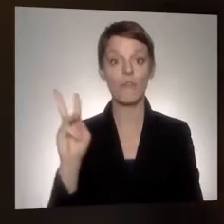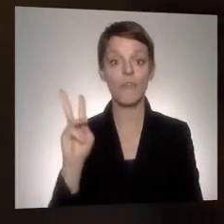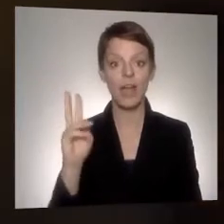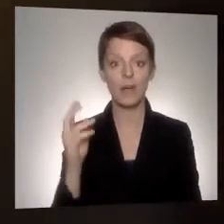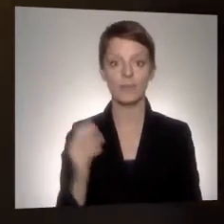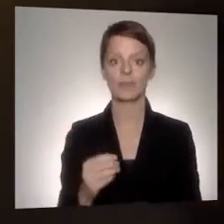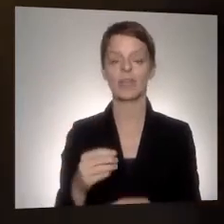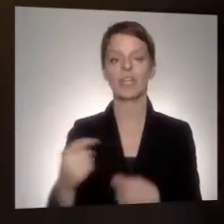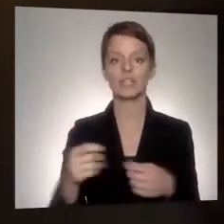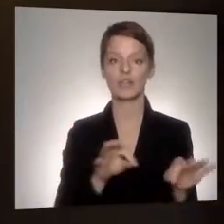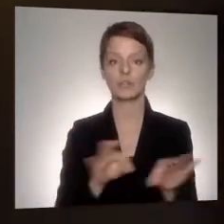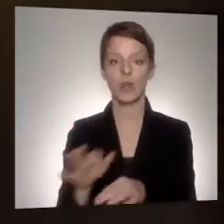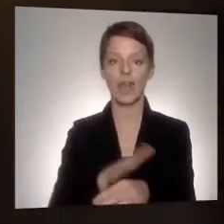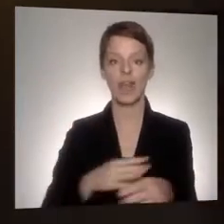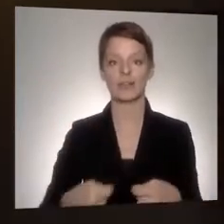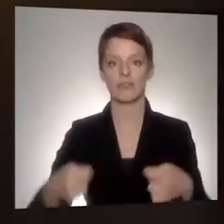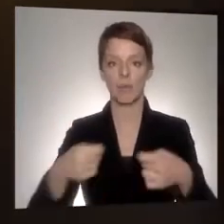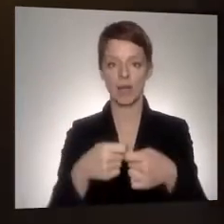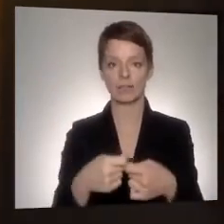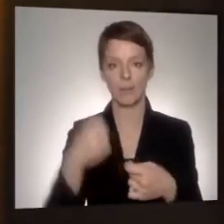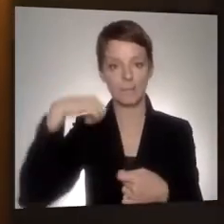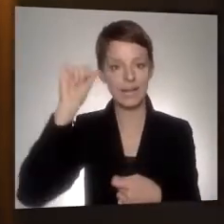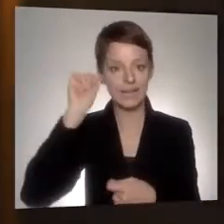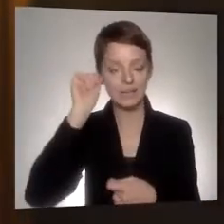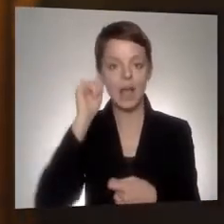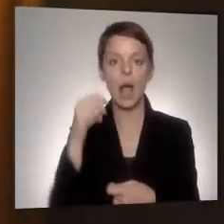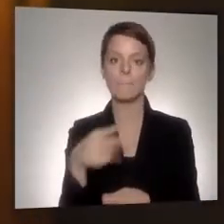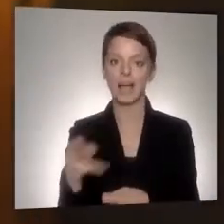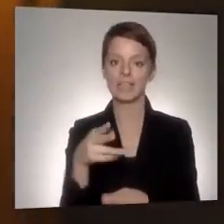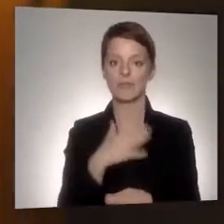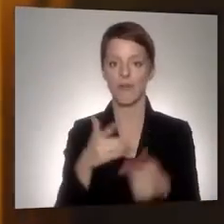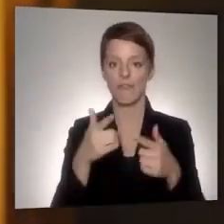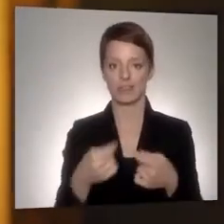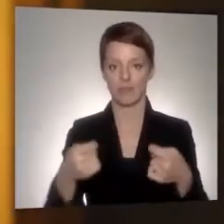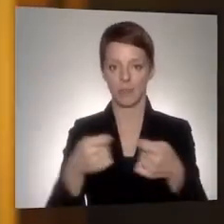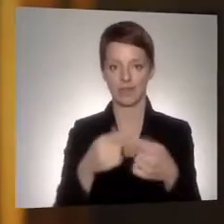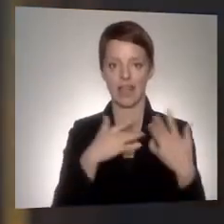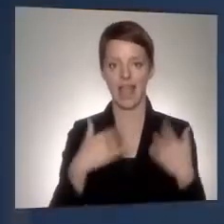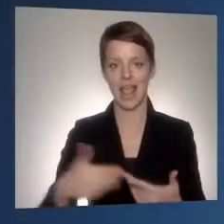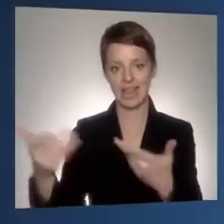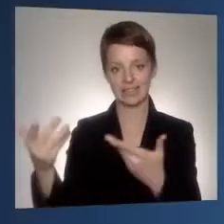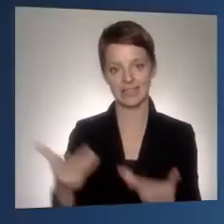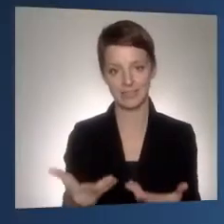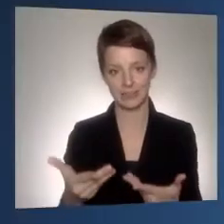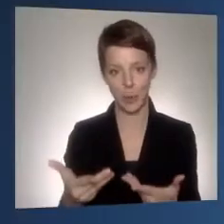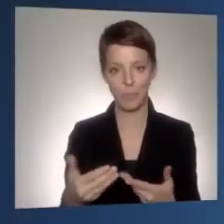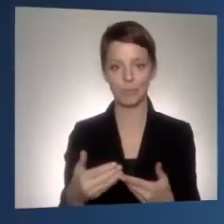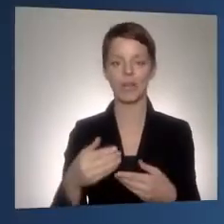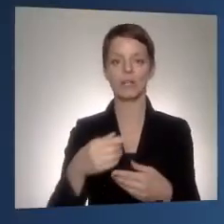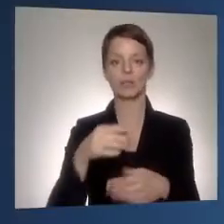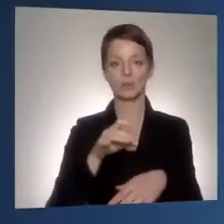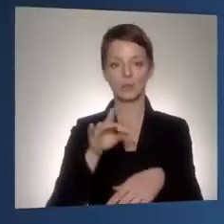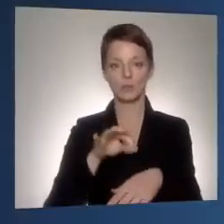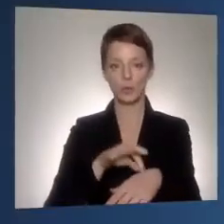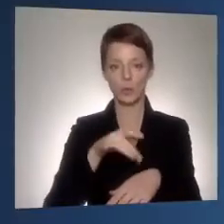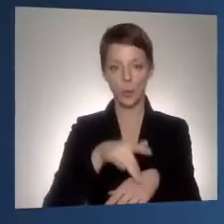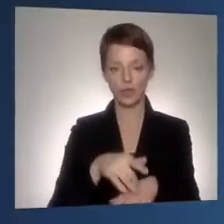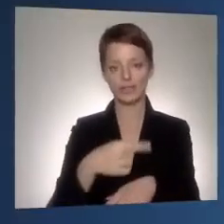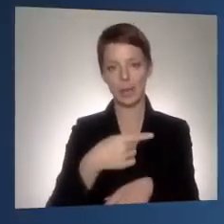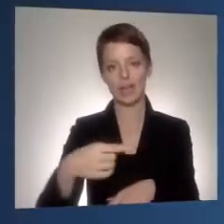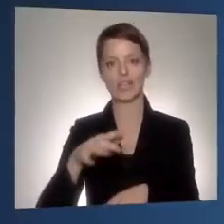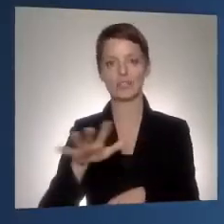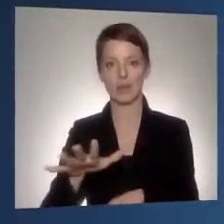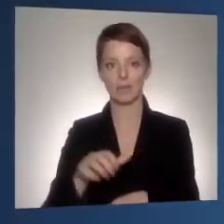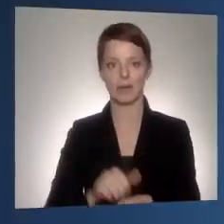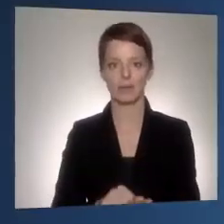des Landesverbandes Berlin des Paritätischen Wohlfahrtsverbandes. Herzlich willkommen, Doktorin Gabriele Schlimper. Schönen guten Tag, liebe